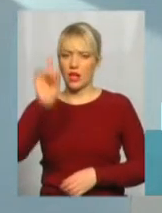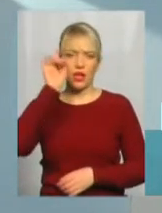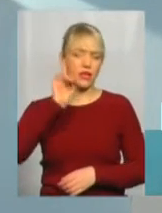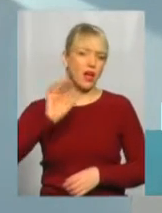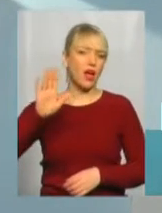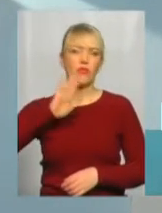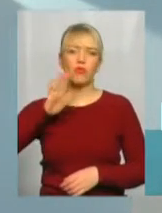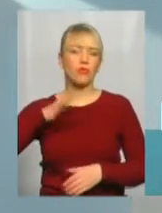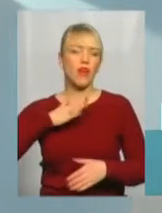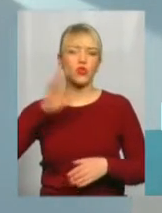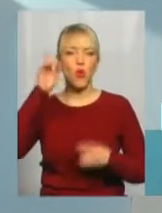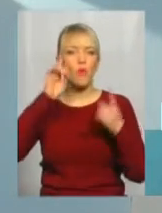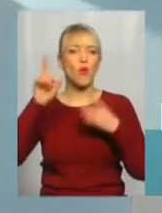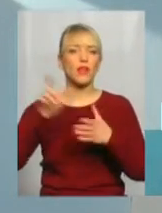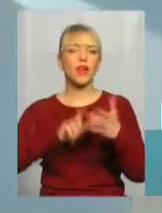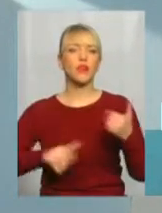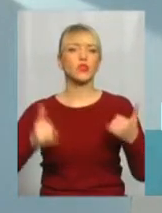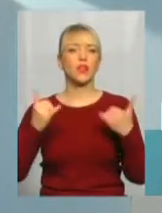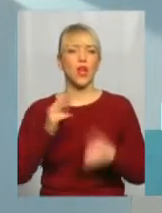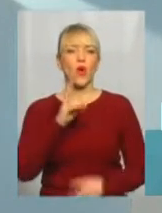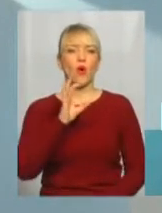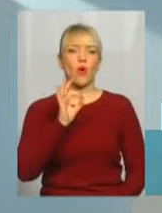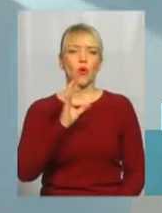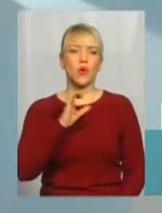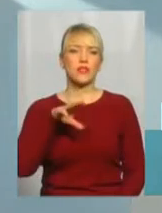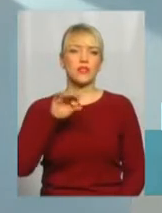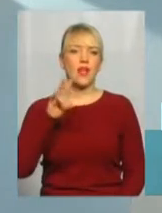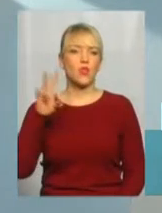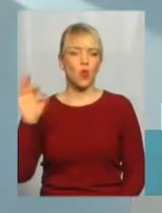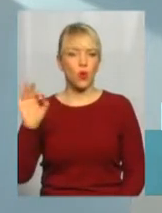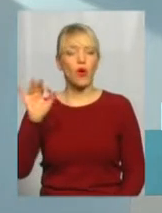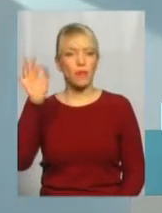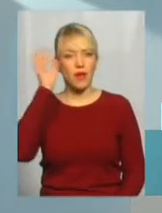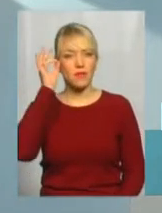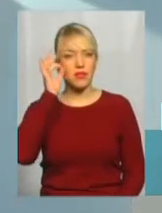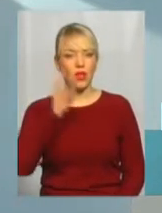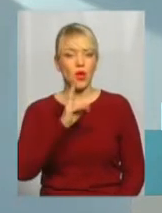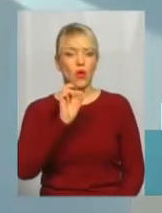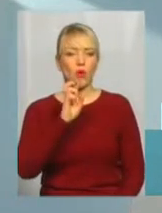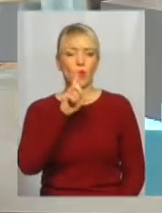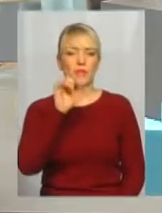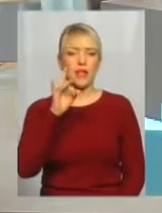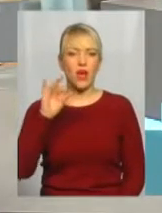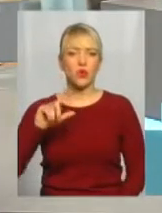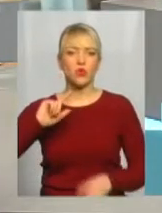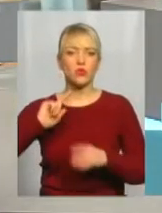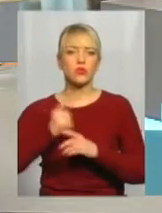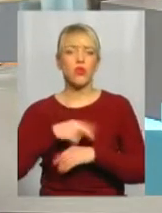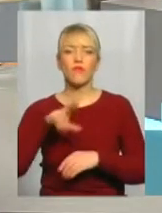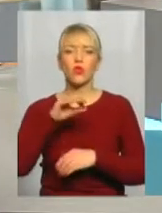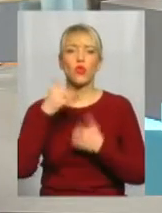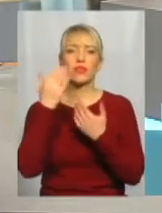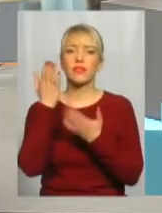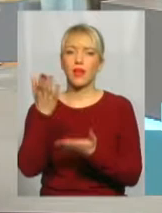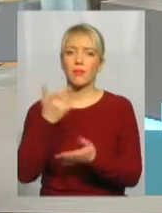нашу поетесу сучасності Ліну Костенко. Ви пам'ятаєте? Кобзарю, знов до тебе я